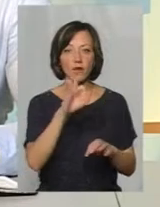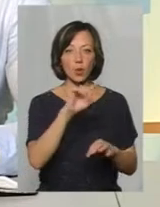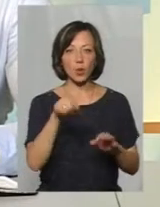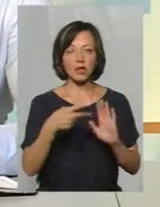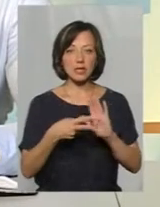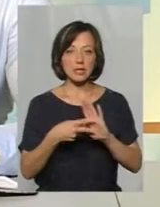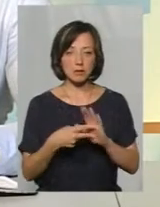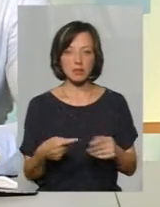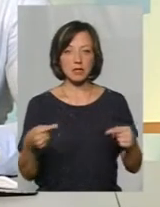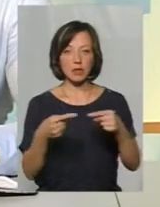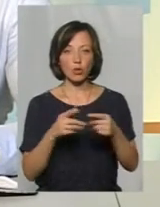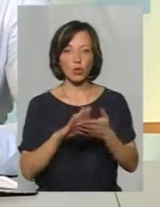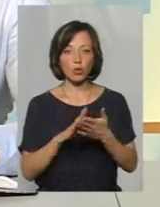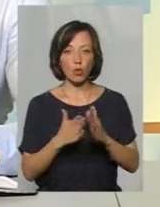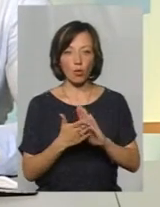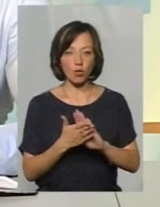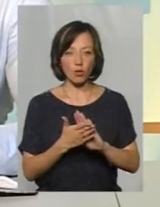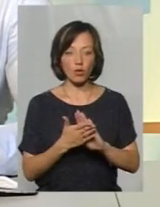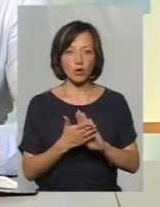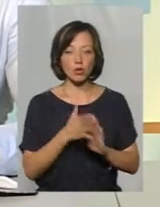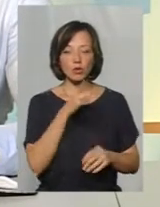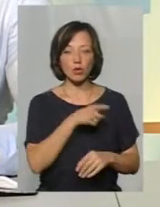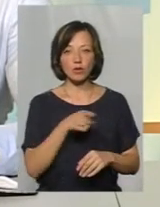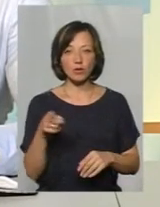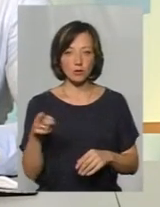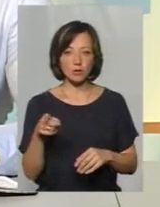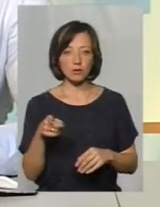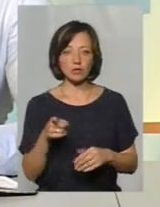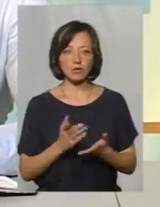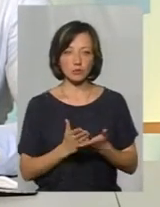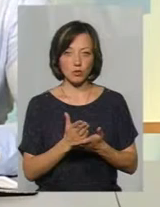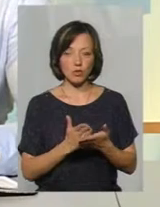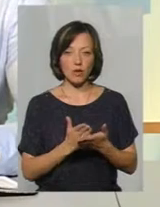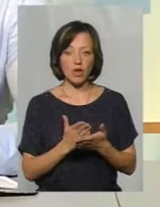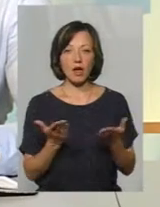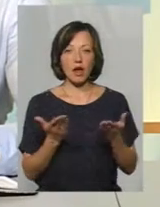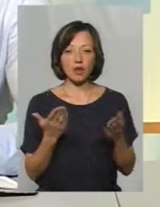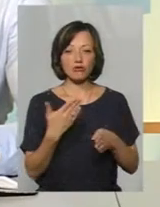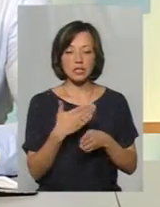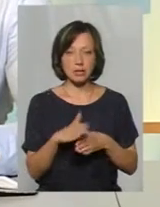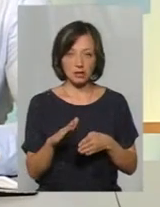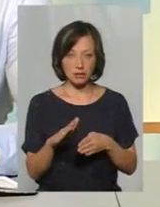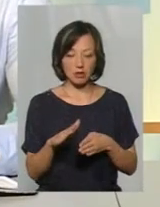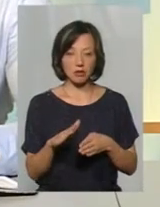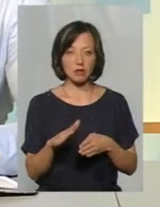згідно договору строкового сервітуту. Тобто, якась частинка,